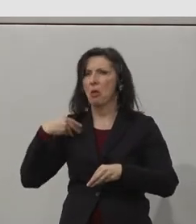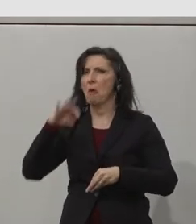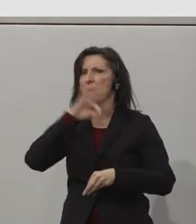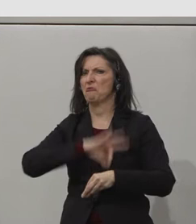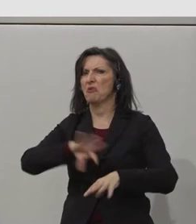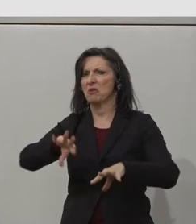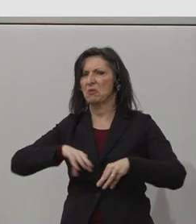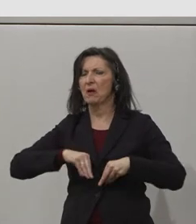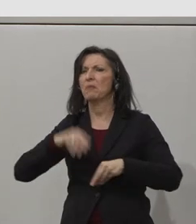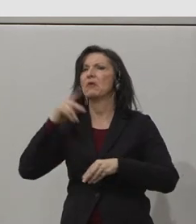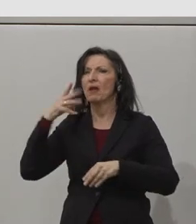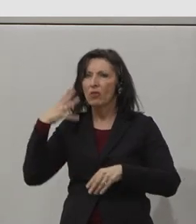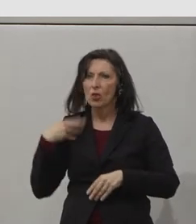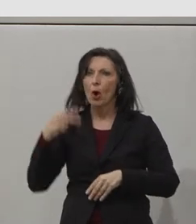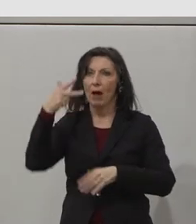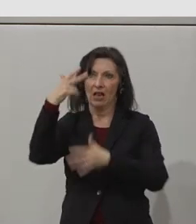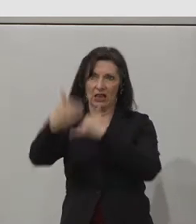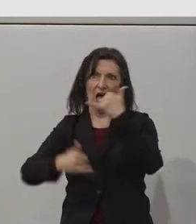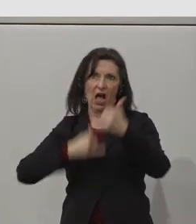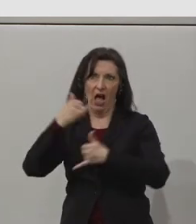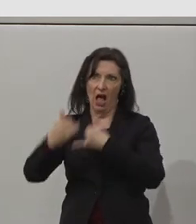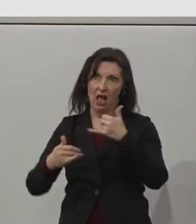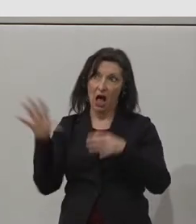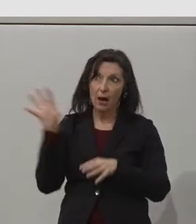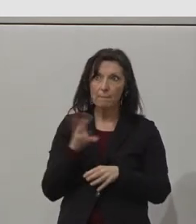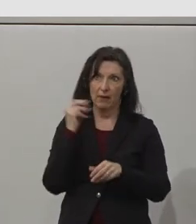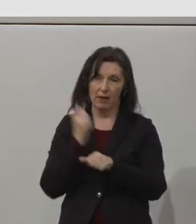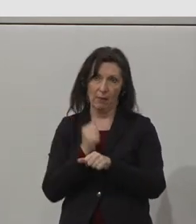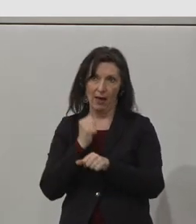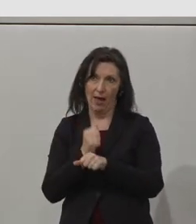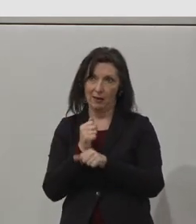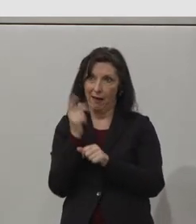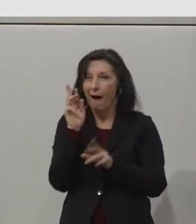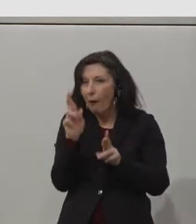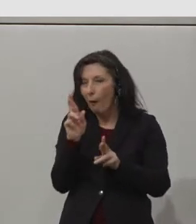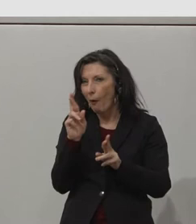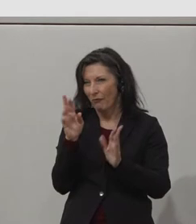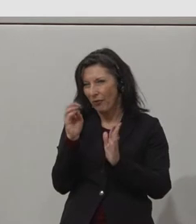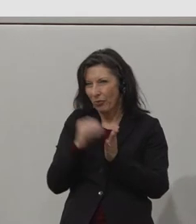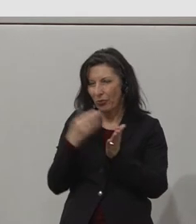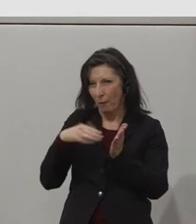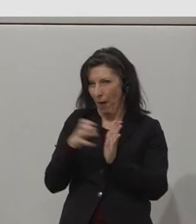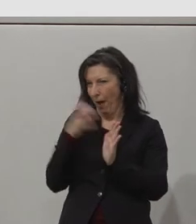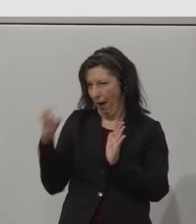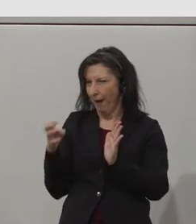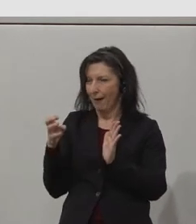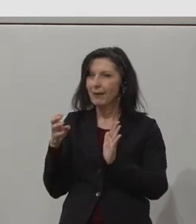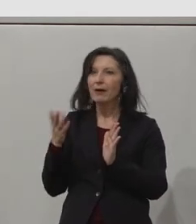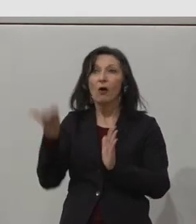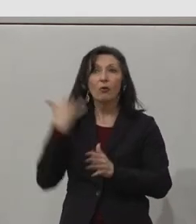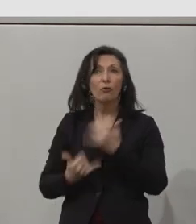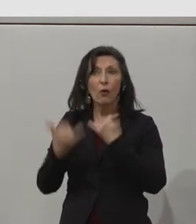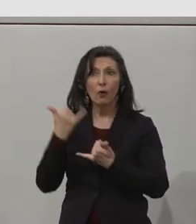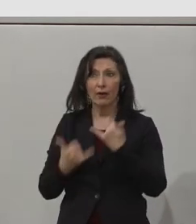but hopefully longer than that. And then last year we were awarded in association with EY. We won the